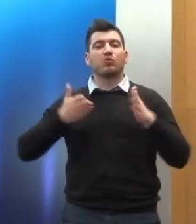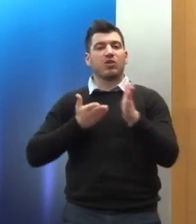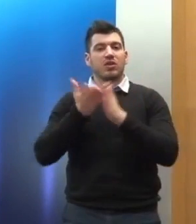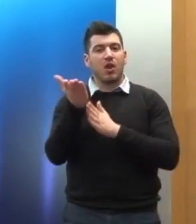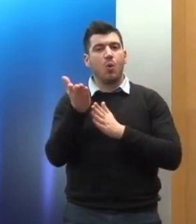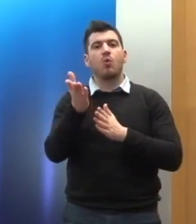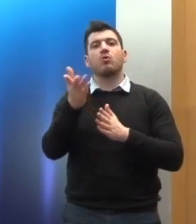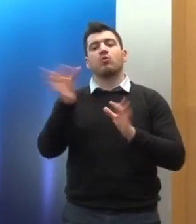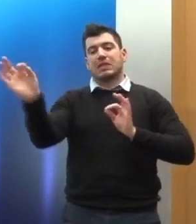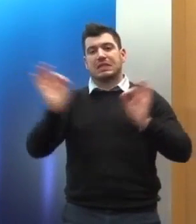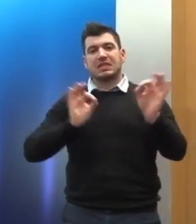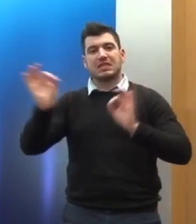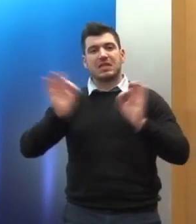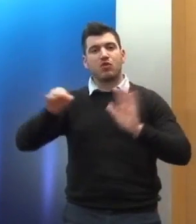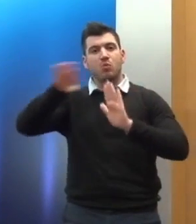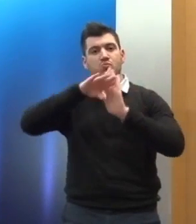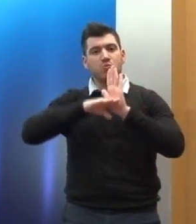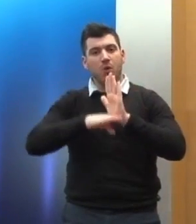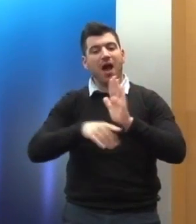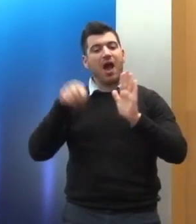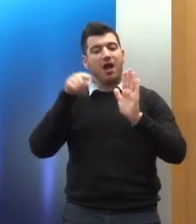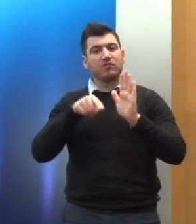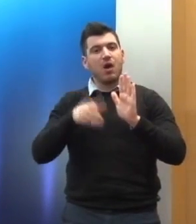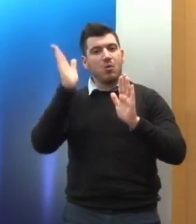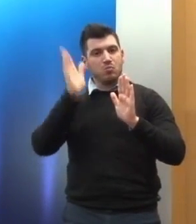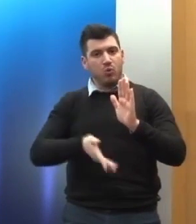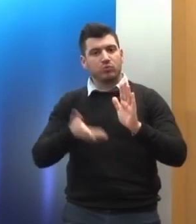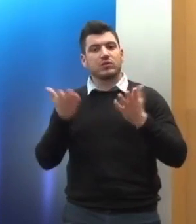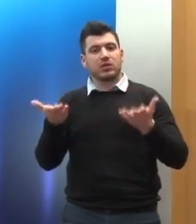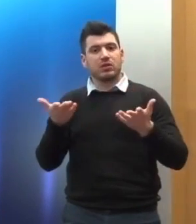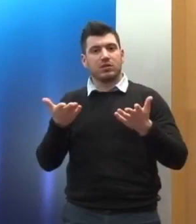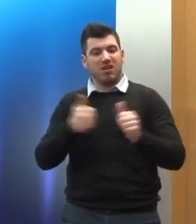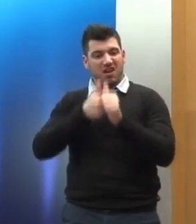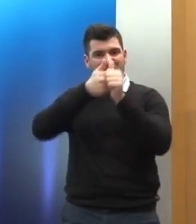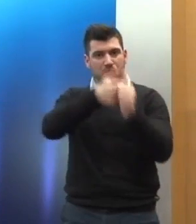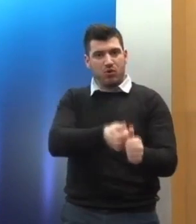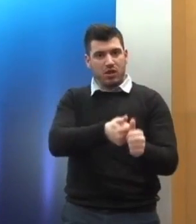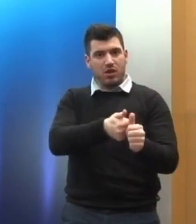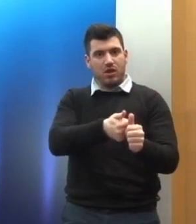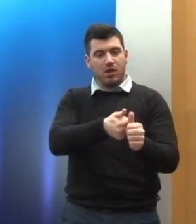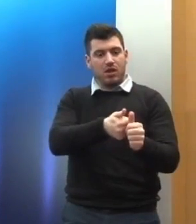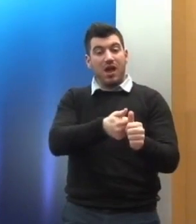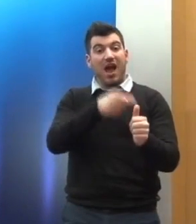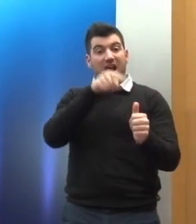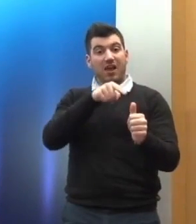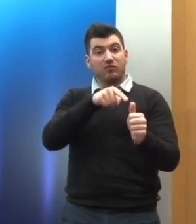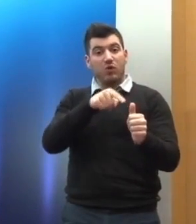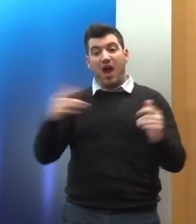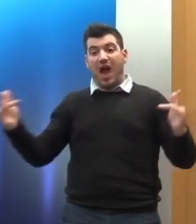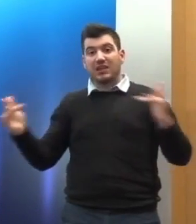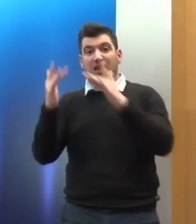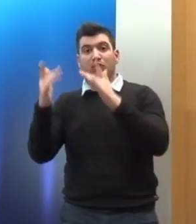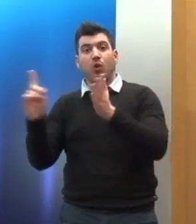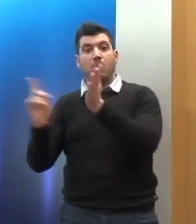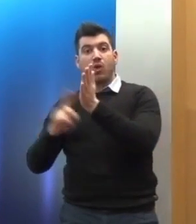πολιτικές που μπορούν να ασχούνται και να είναι αντίθετες με κανόνες δικαίου που